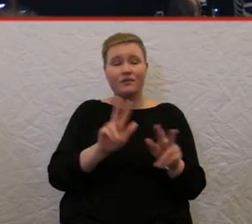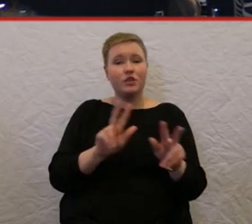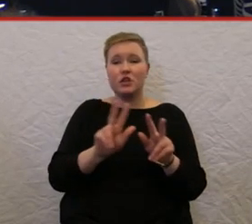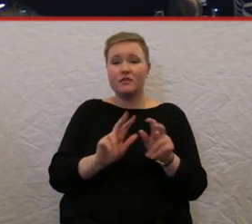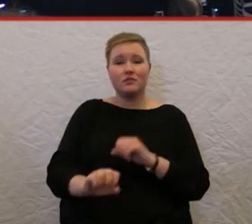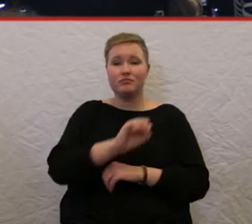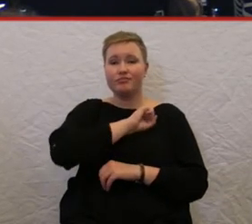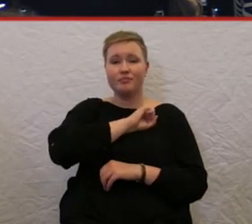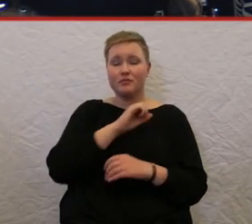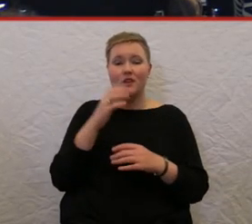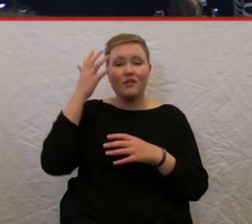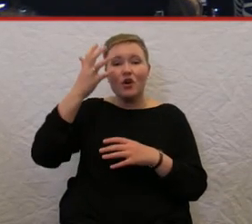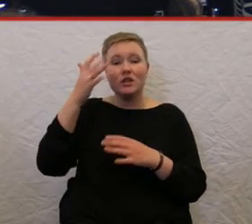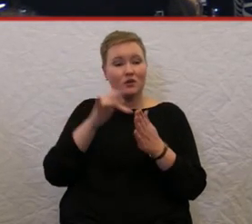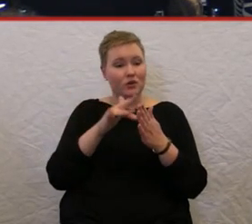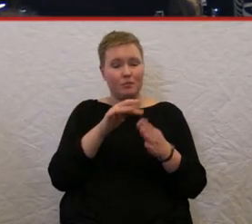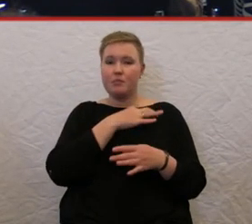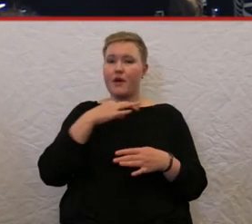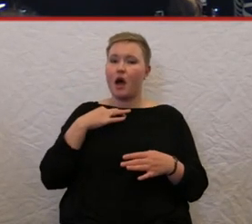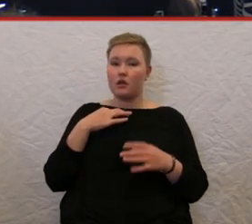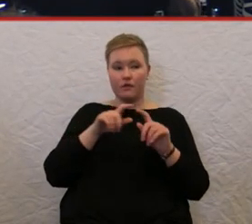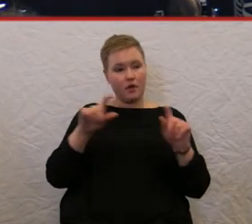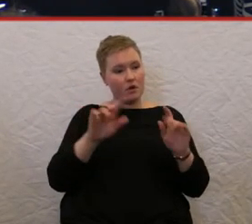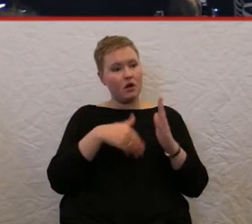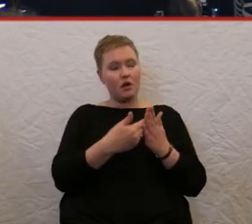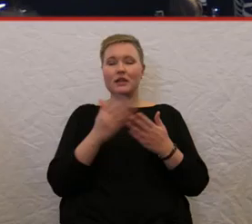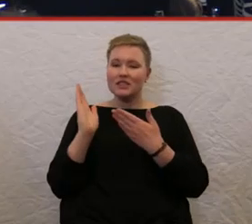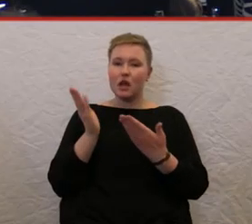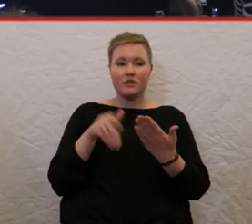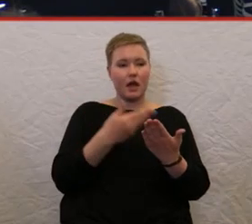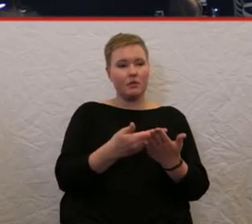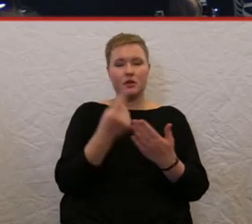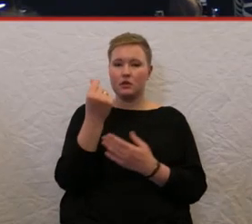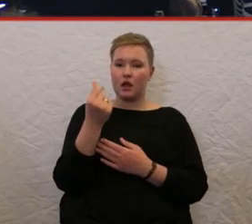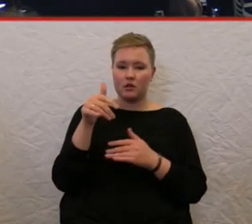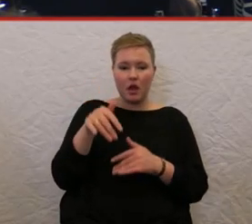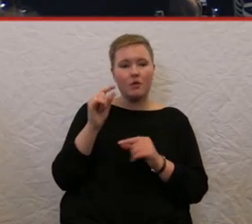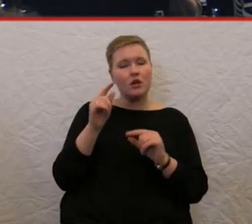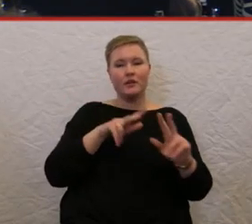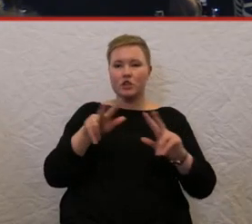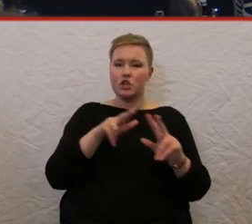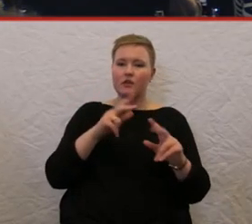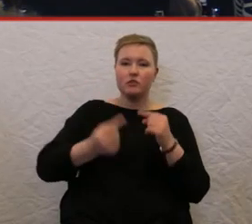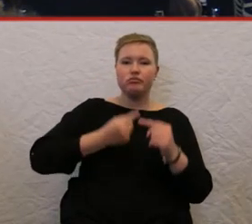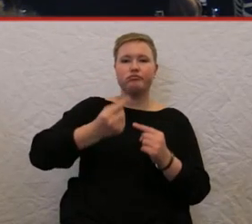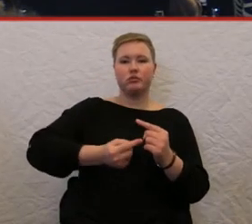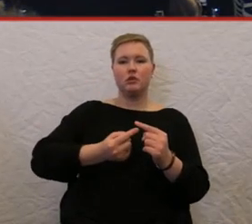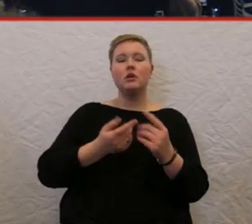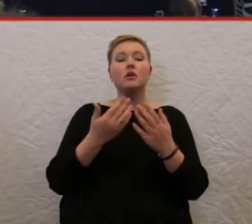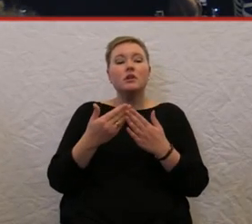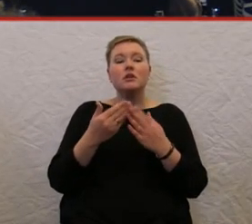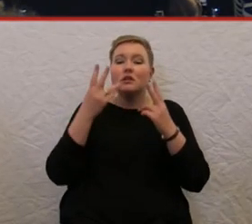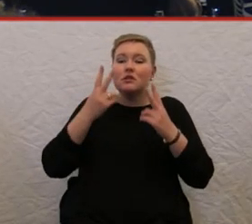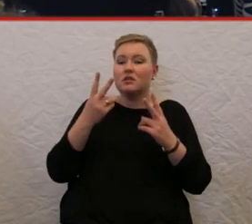ja private Unternehmer, die bieten ja einen Service an, die verdienen damit Geld, also man kurbelt die Wirtschaft an und das ist relativ